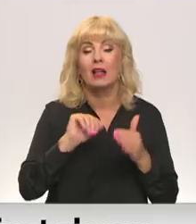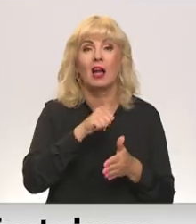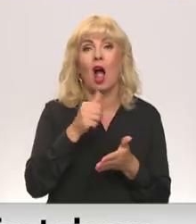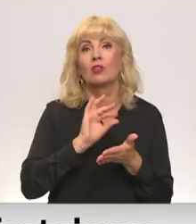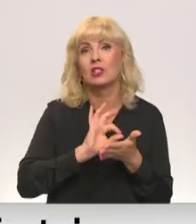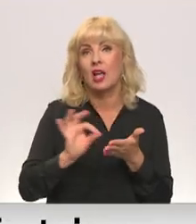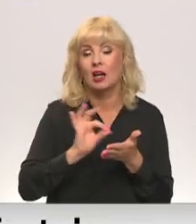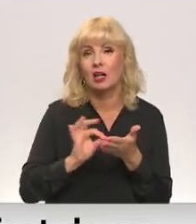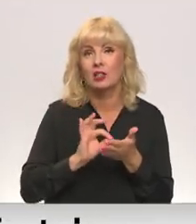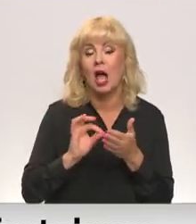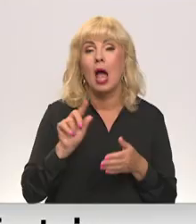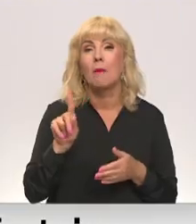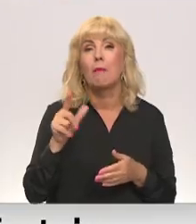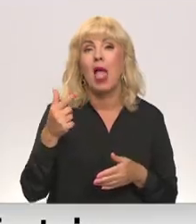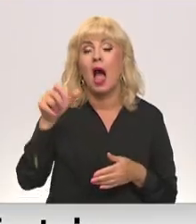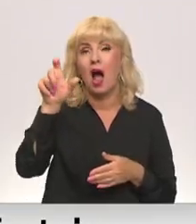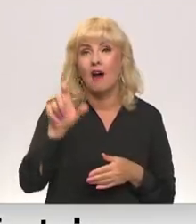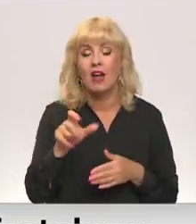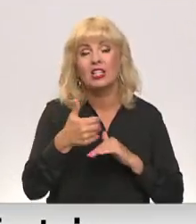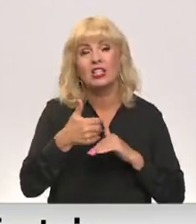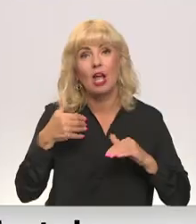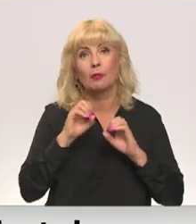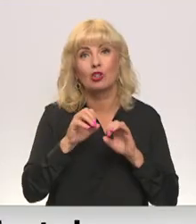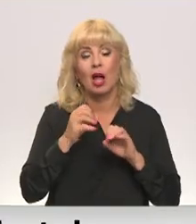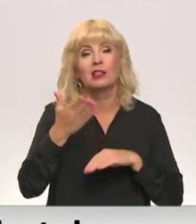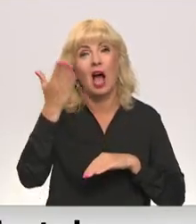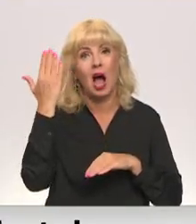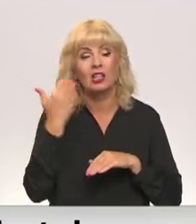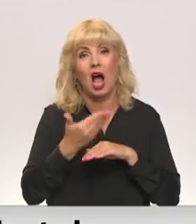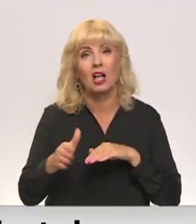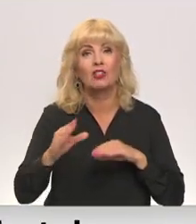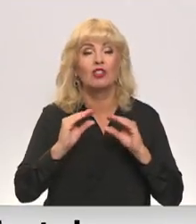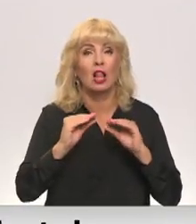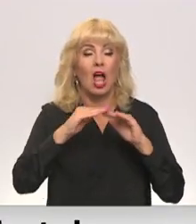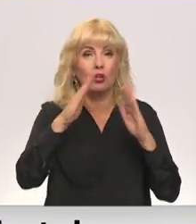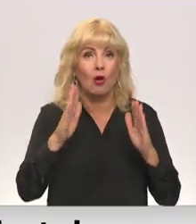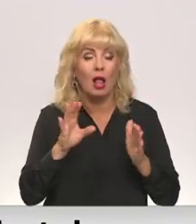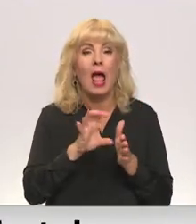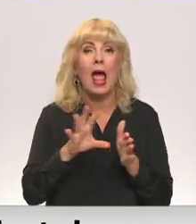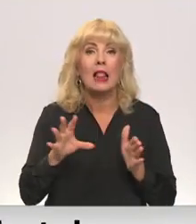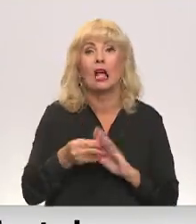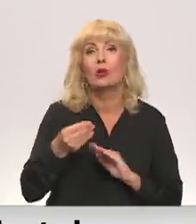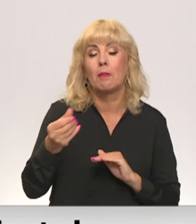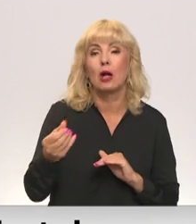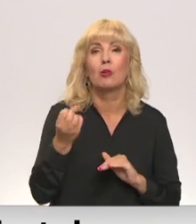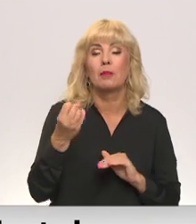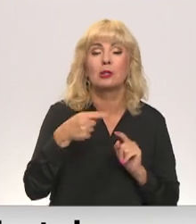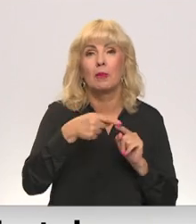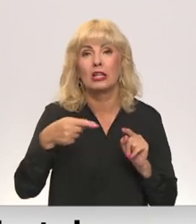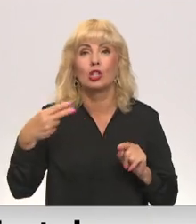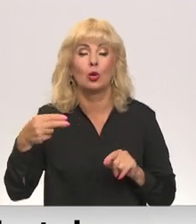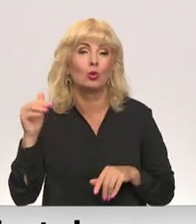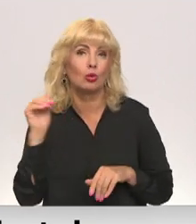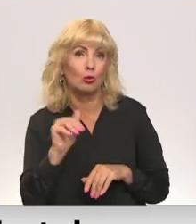ir tās Roberts Pļāvējs iepriekš norādījis, ka agrāk atseviķas ledus halles par elektroenerģiju maksāja 15 līdz 20